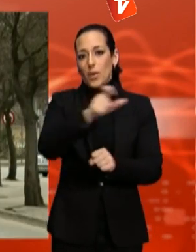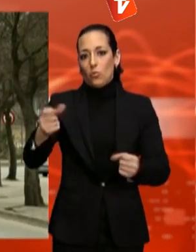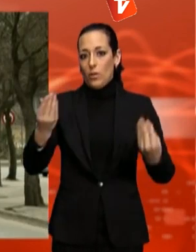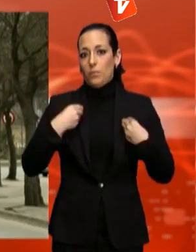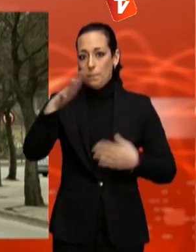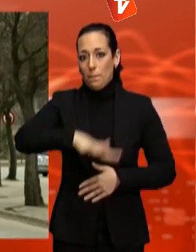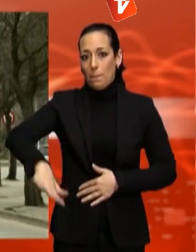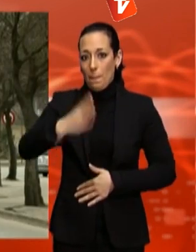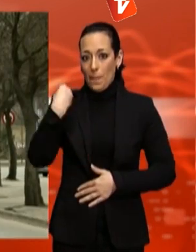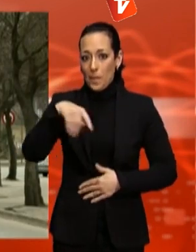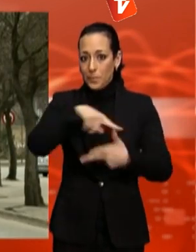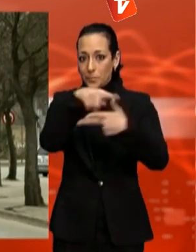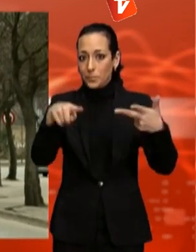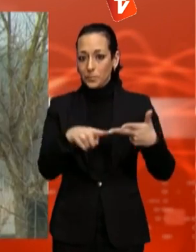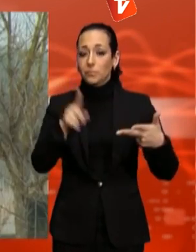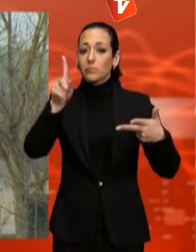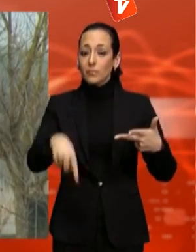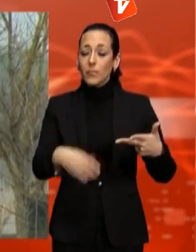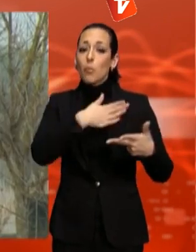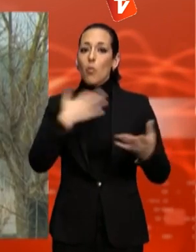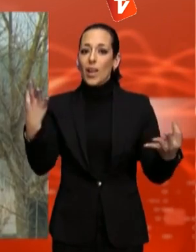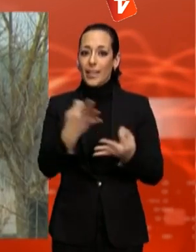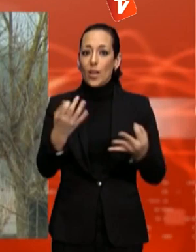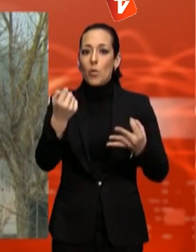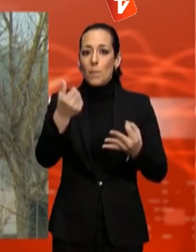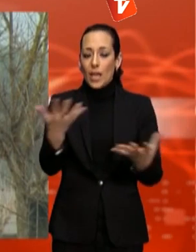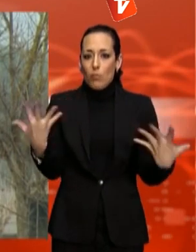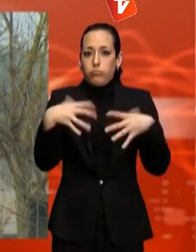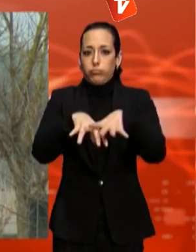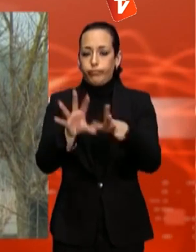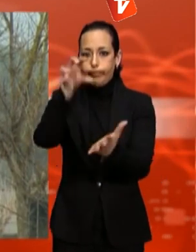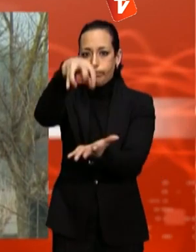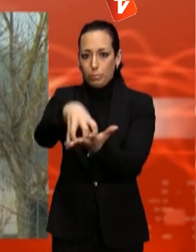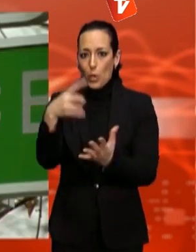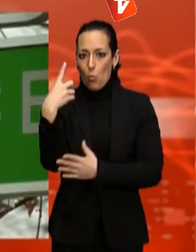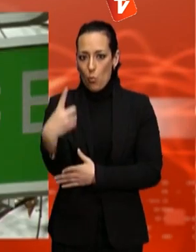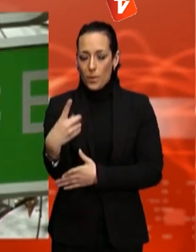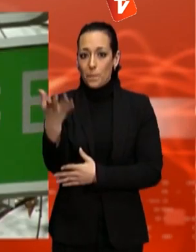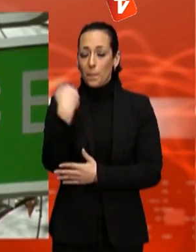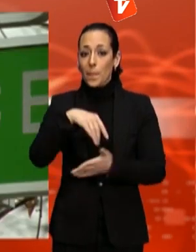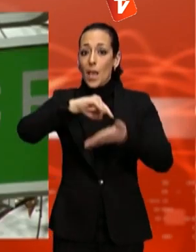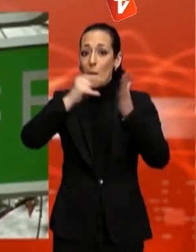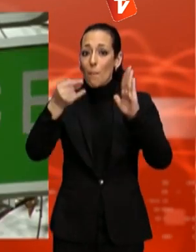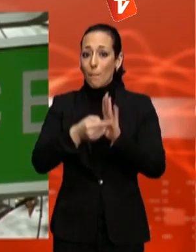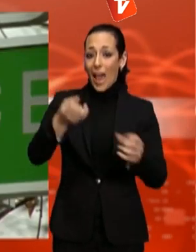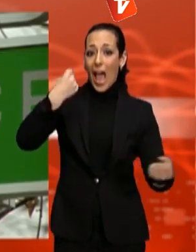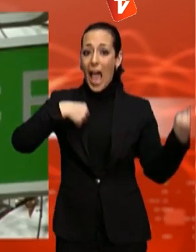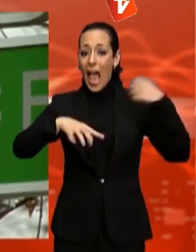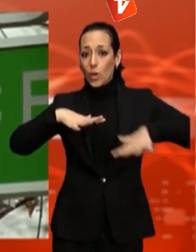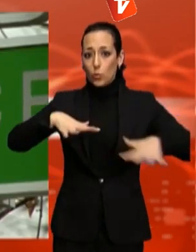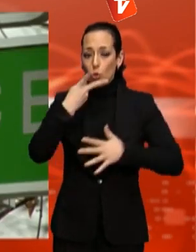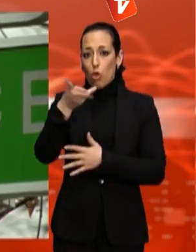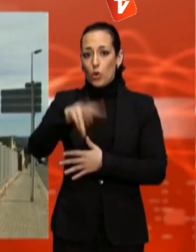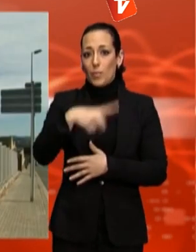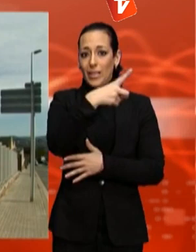enllestir la senyalització unificada dels polígons iniciada l'any passat. El pla d'actuació per aquest 2013 també inclou la millora d'infraestructures i